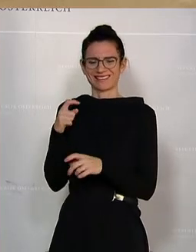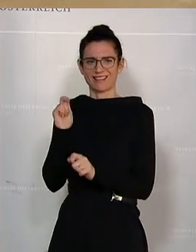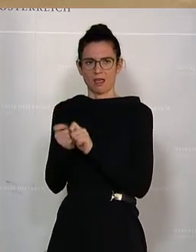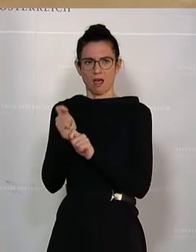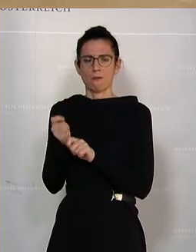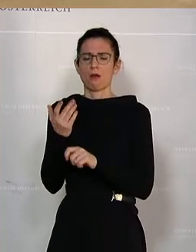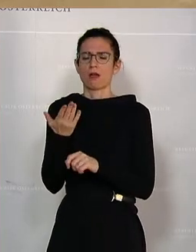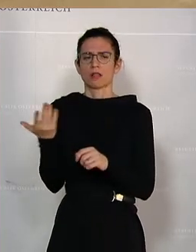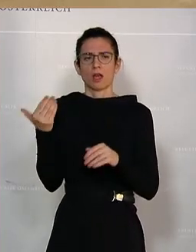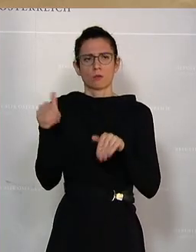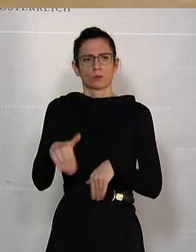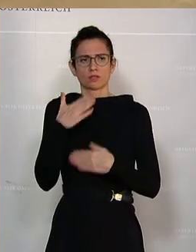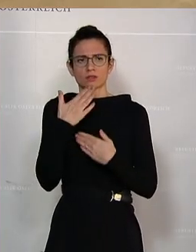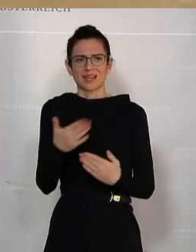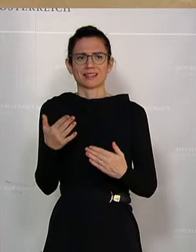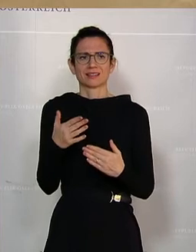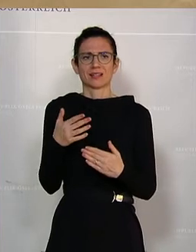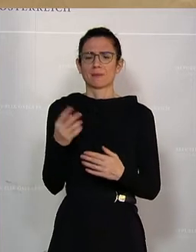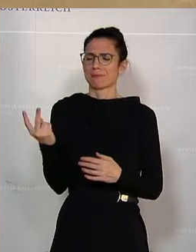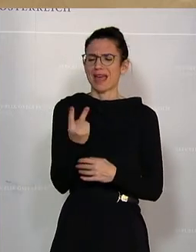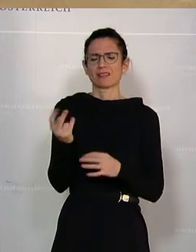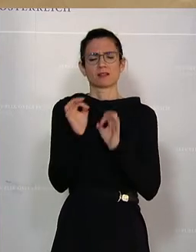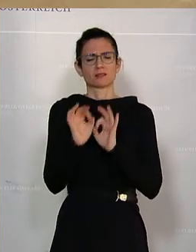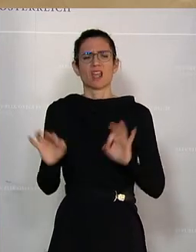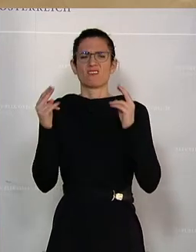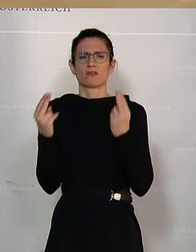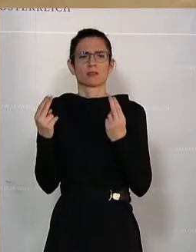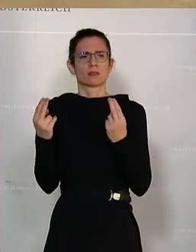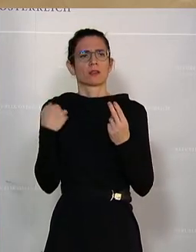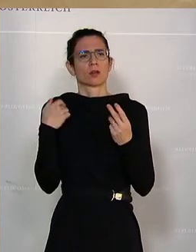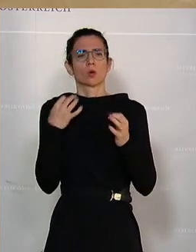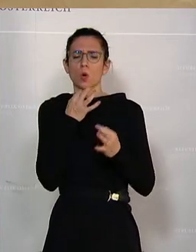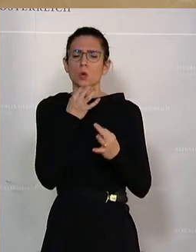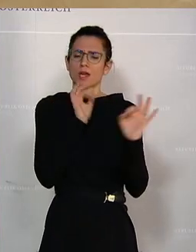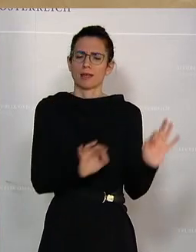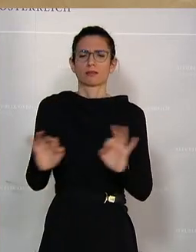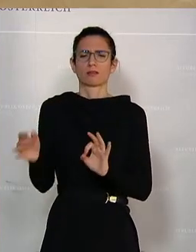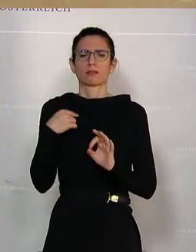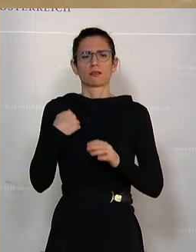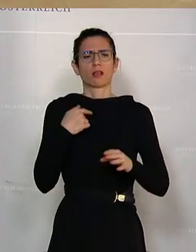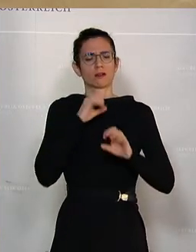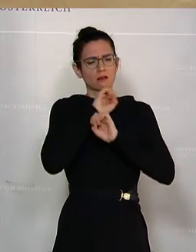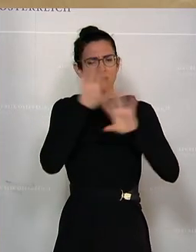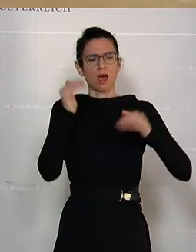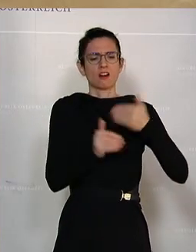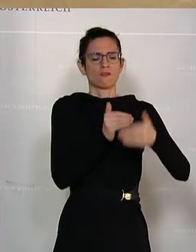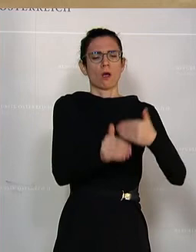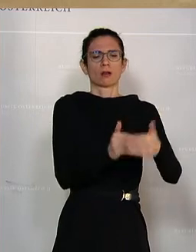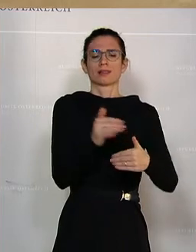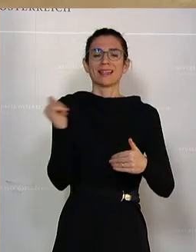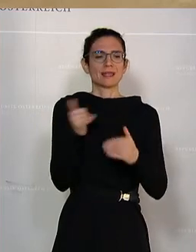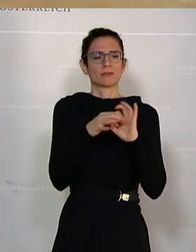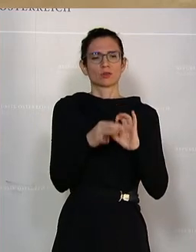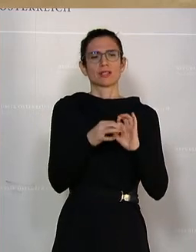der es auch immer für sehr wichtig empfunden hat, hier ganz konkrete, klare Vorgangsweisen zu haben, aber immer im Sinne,